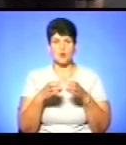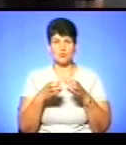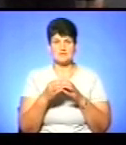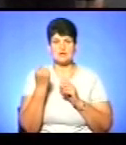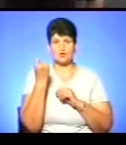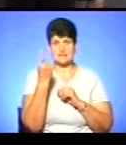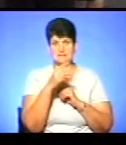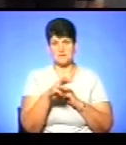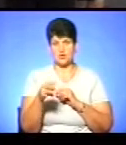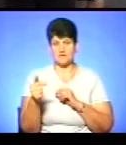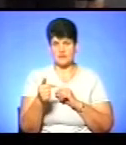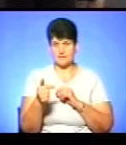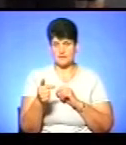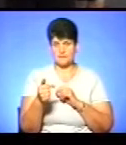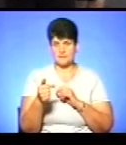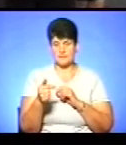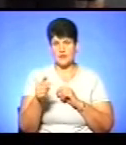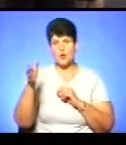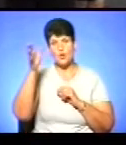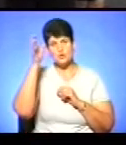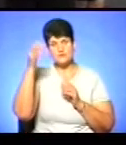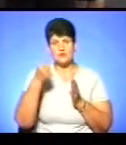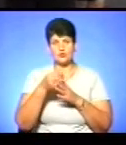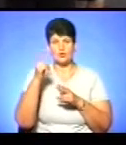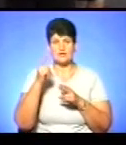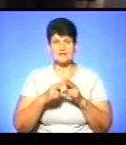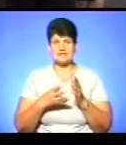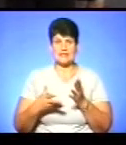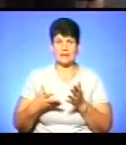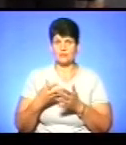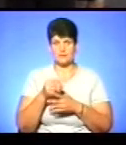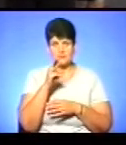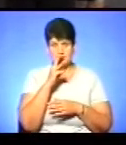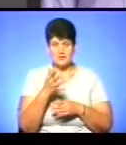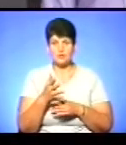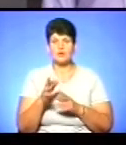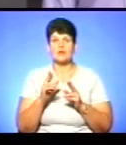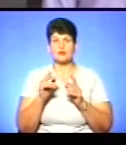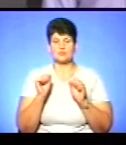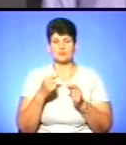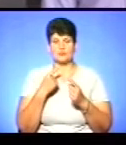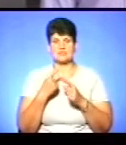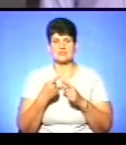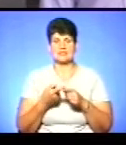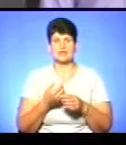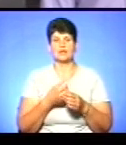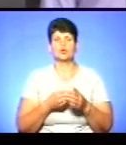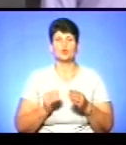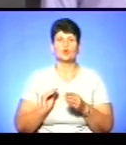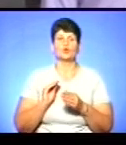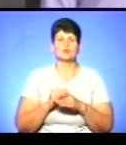мільйонів гривень. При тому, що освіта до кінця не дофінансована по зарплаті, то можна говорити, що це додатковий тягар для